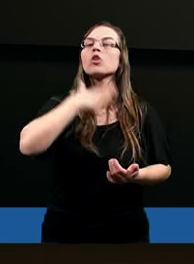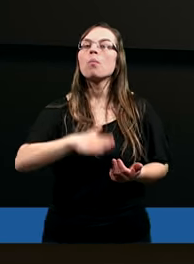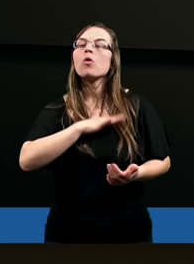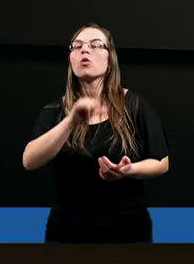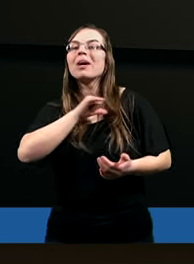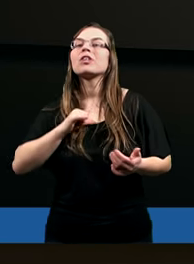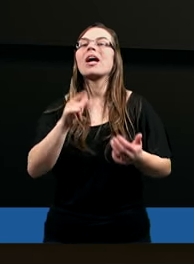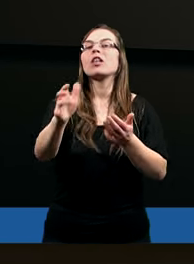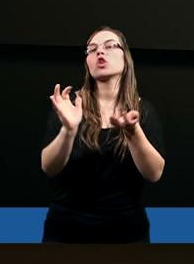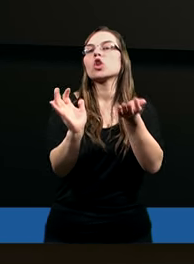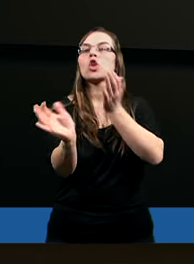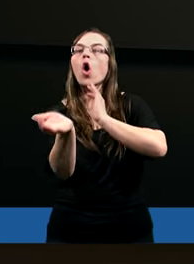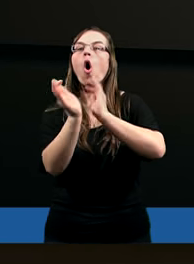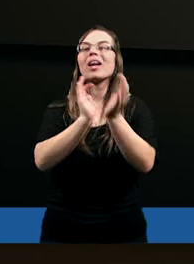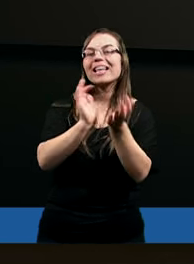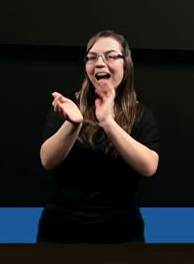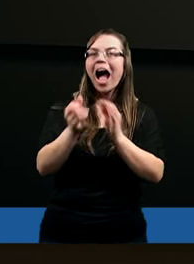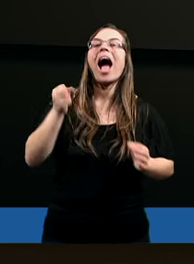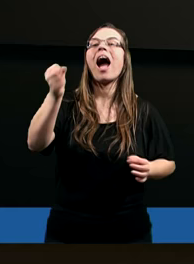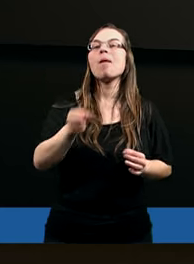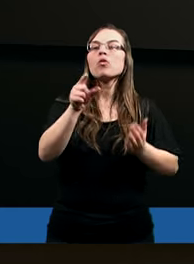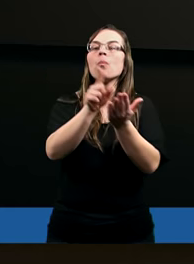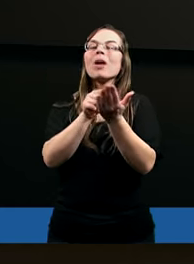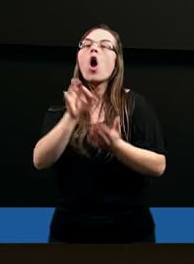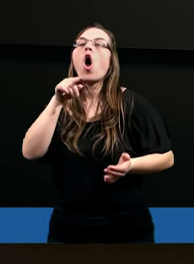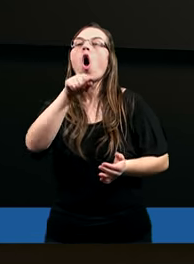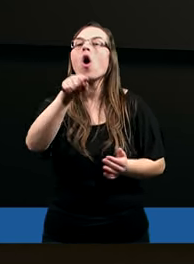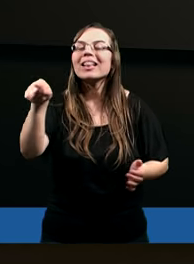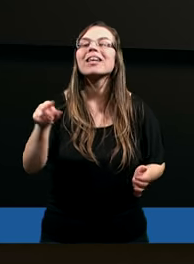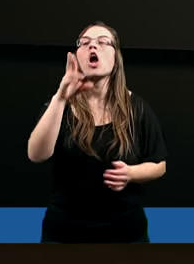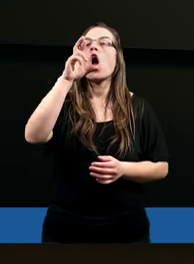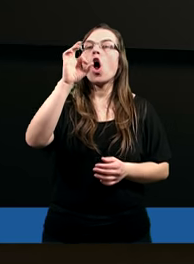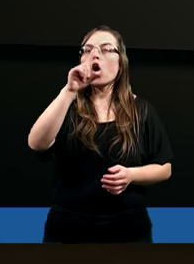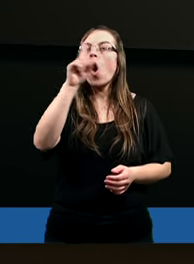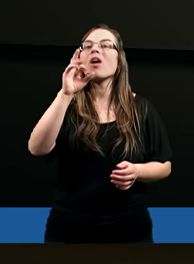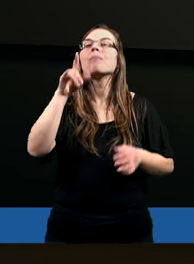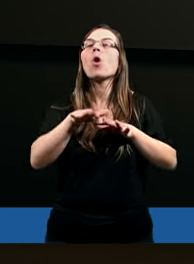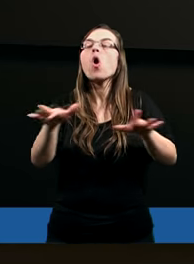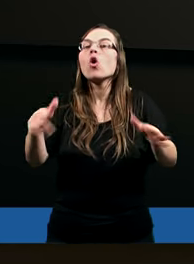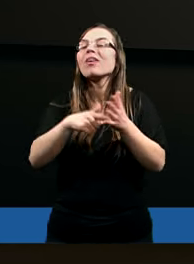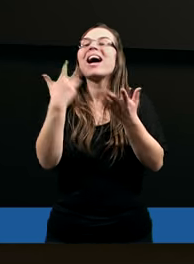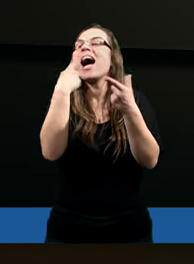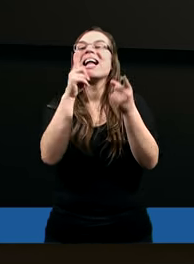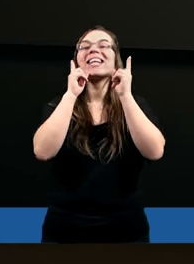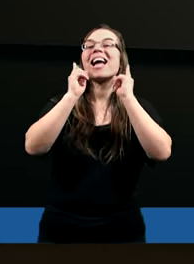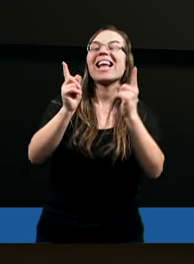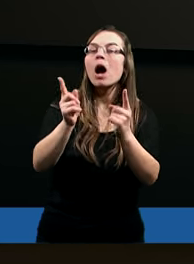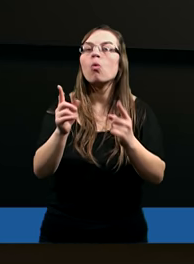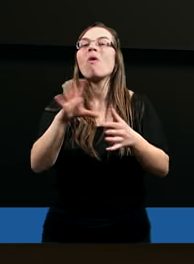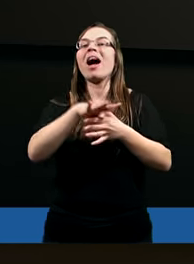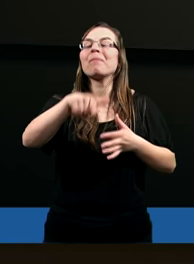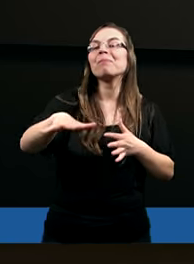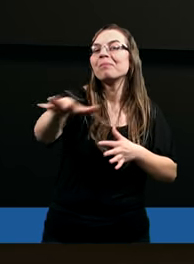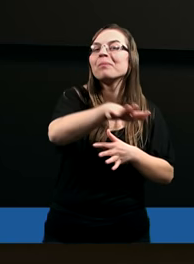troska apostoła Piotra o tych rozproszonych, o tych może niezauważonych w tłumie,